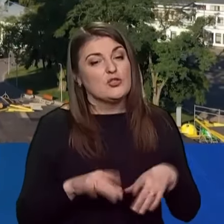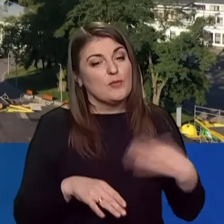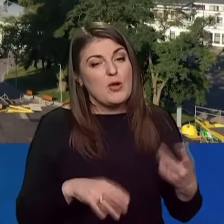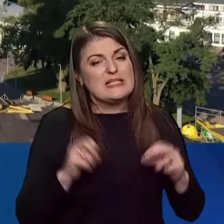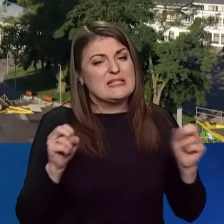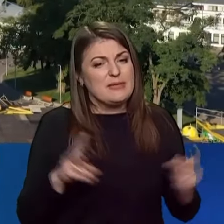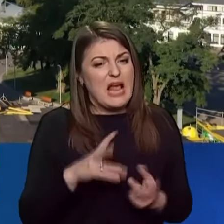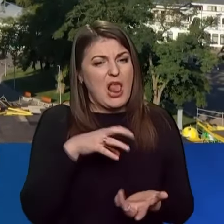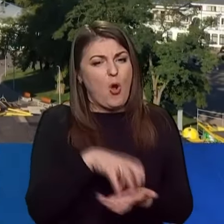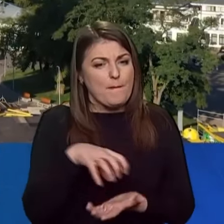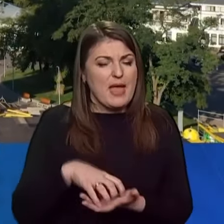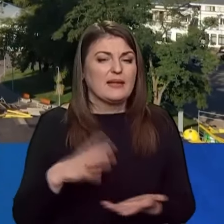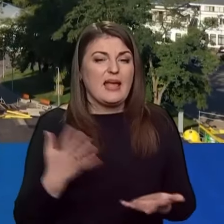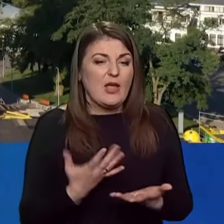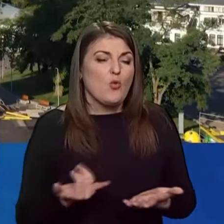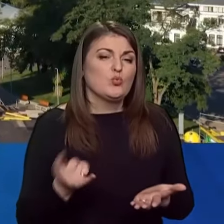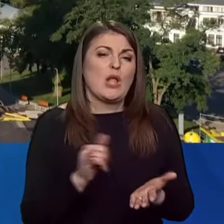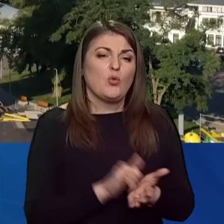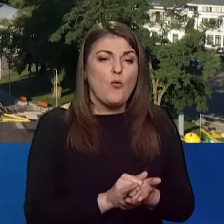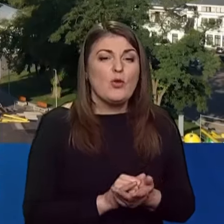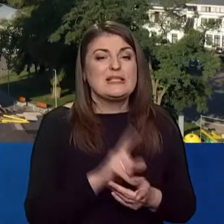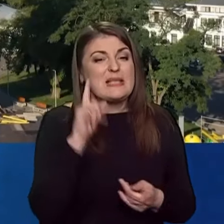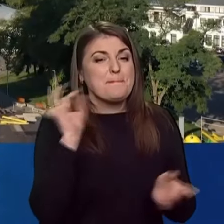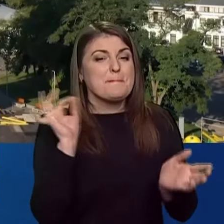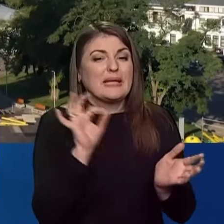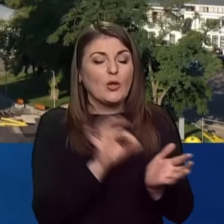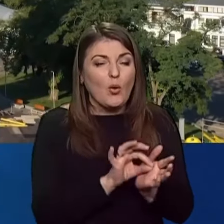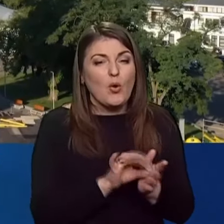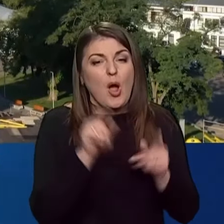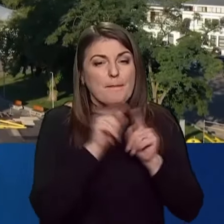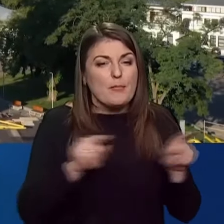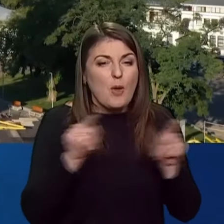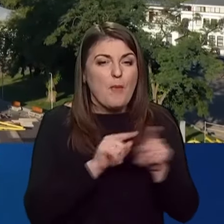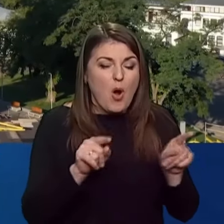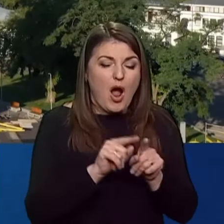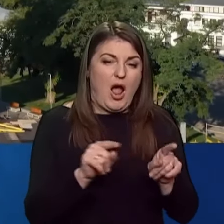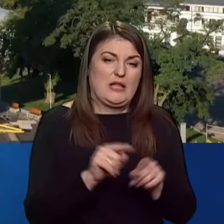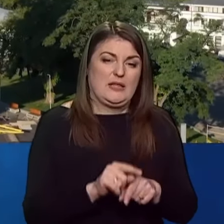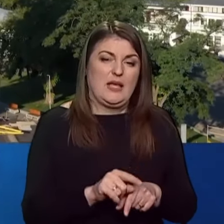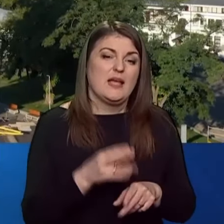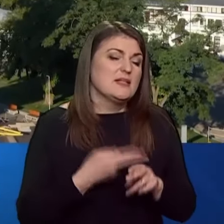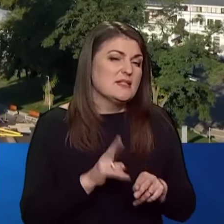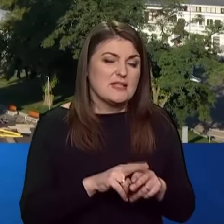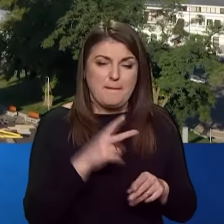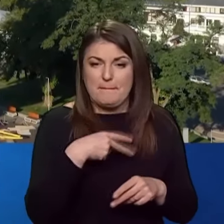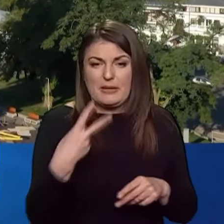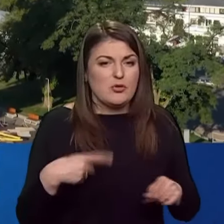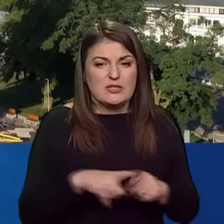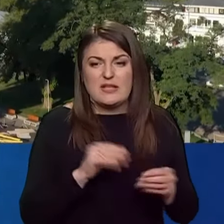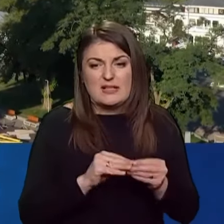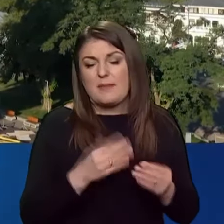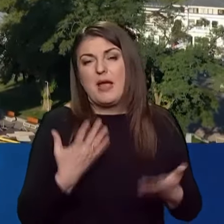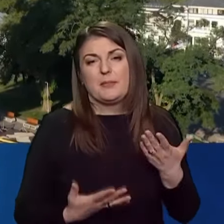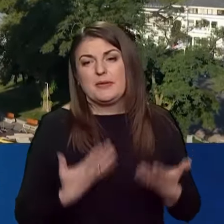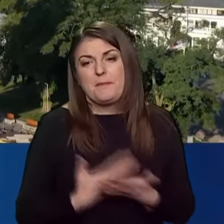іншого боку – спеціальні об'єкти, які встановлювалися з метою пропаганди і галерифікації. Це приблизно так само,